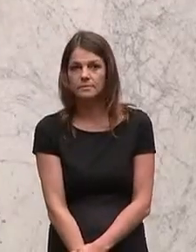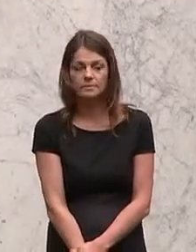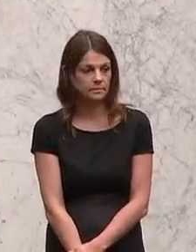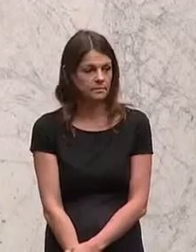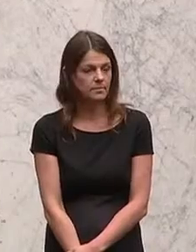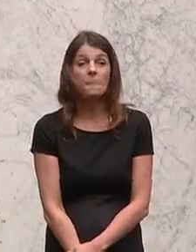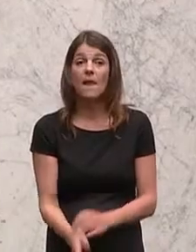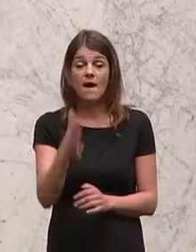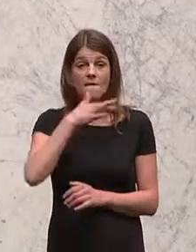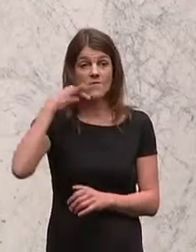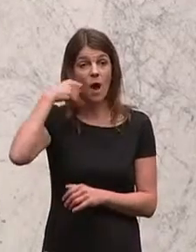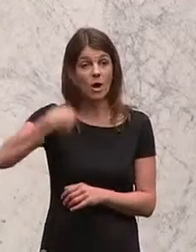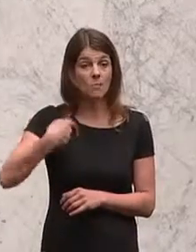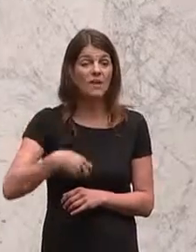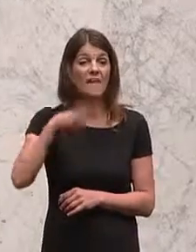Das war Ulrike Königsberger-Ludwig von der SPÖ.